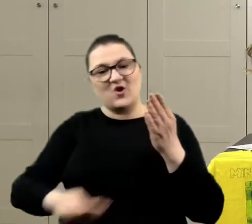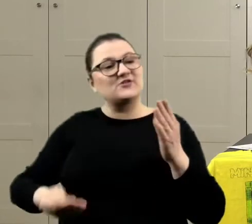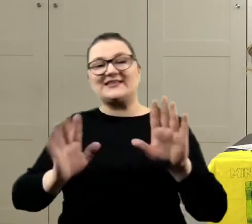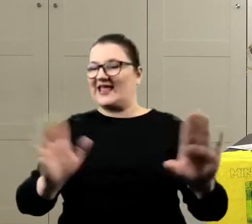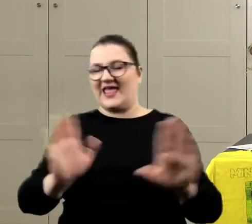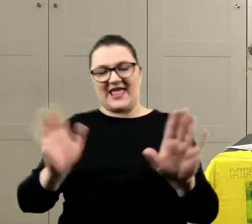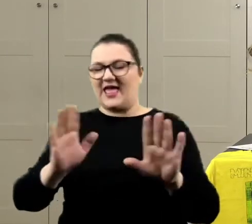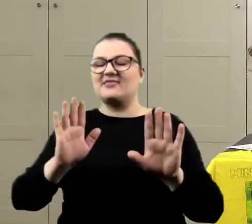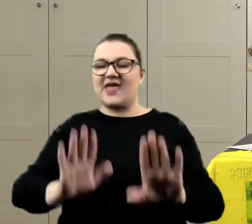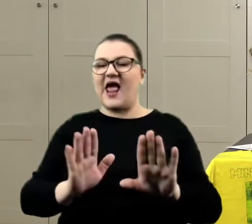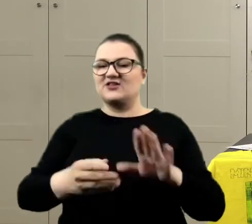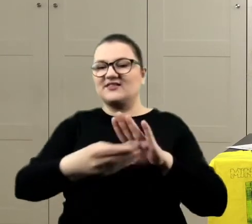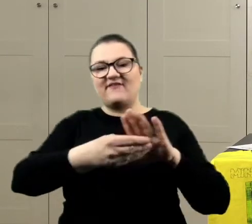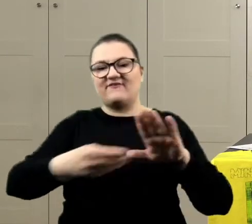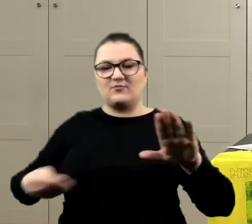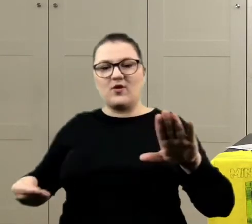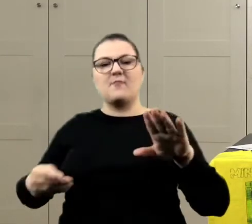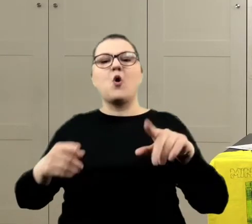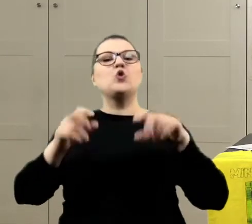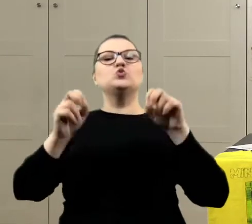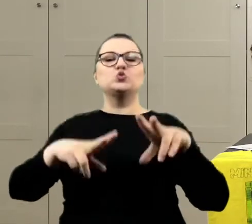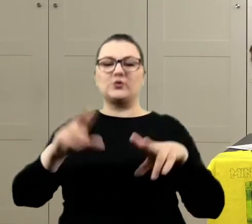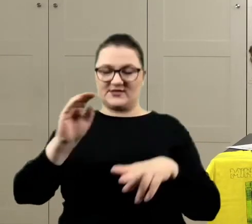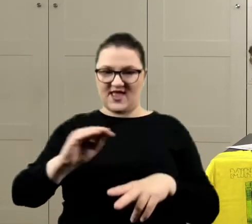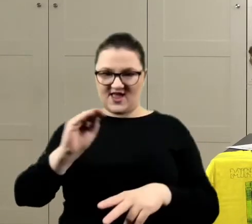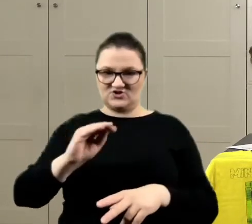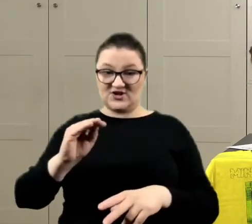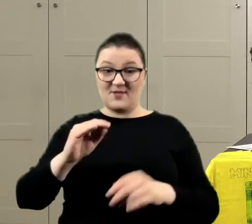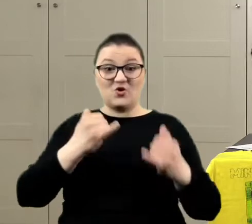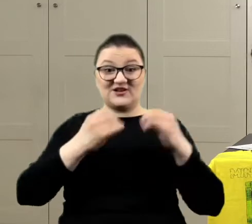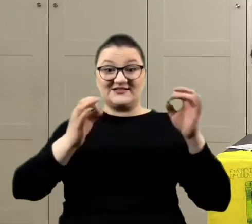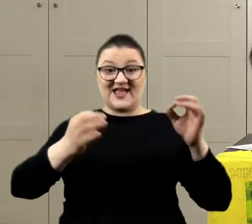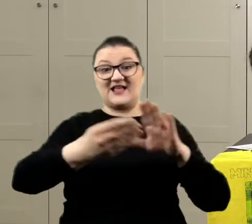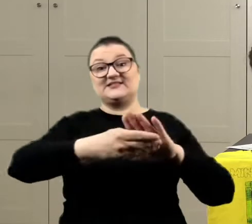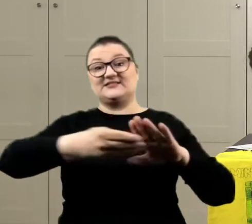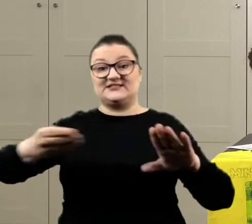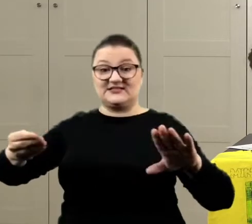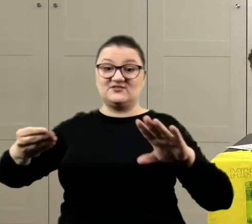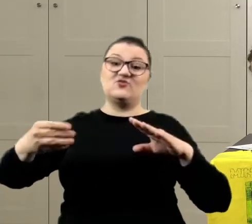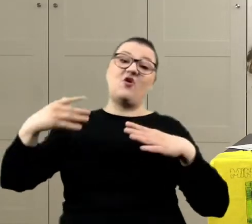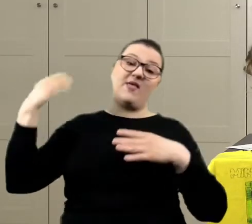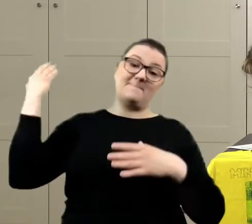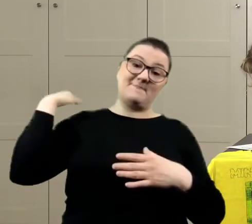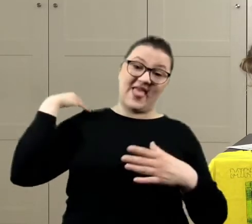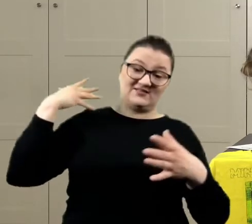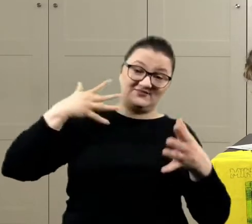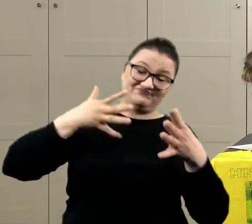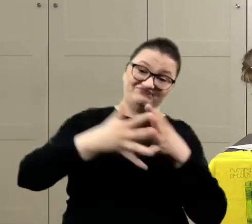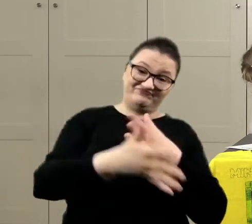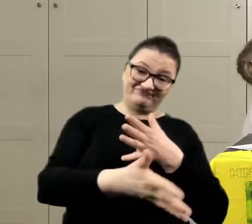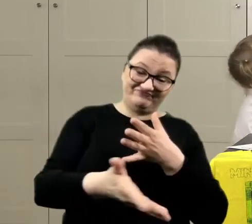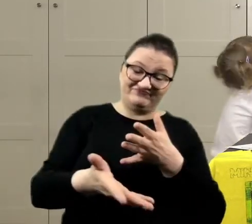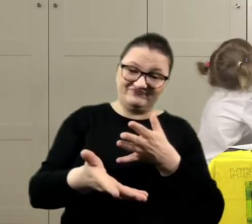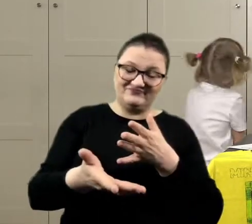wyjmujemy, dlatego że nasz motyl jeszcze nie wysechł. Gdybyśmy teraz wyjęły, no to by nam przesiąkło na plecy,